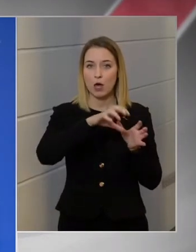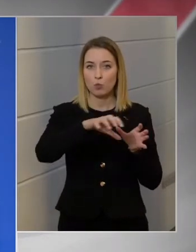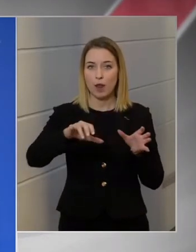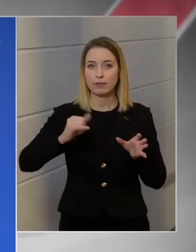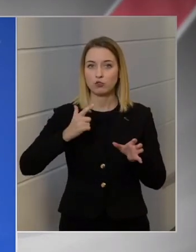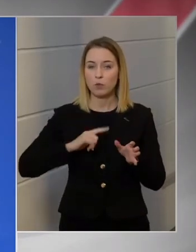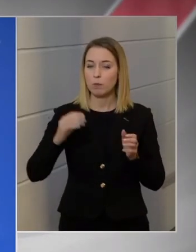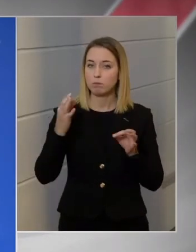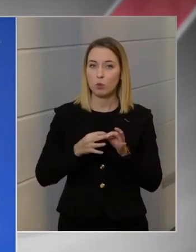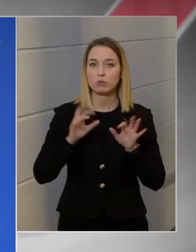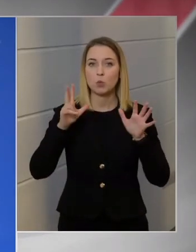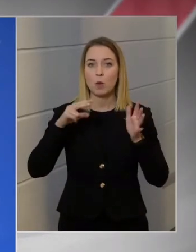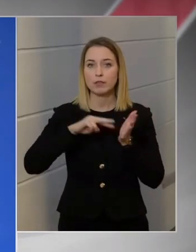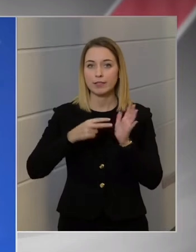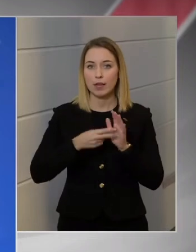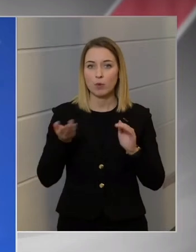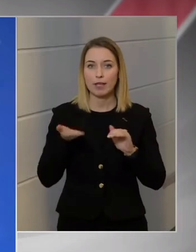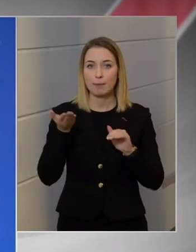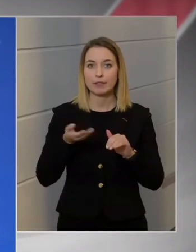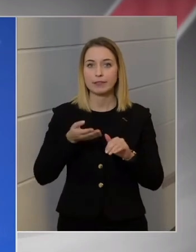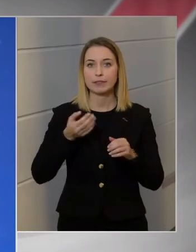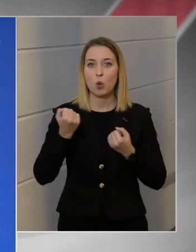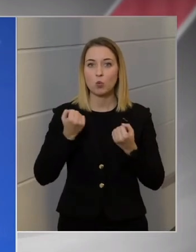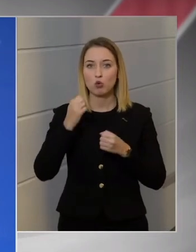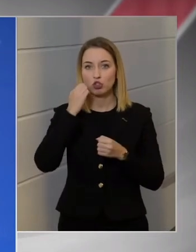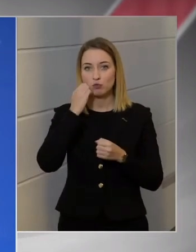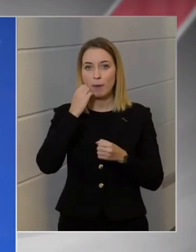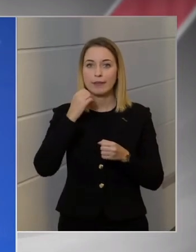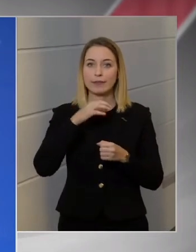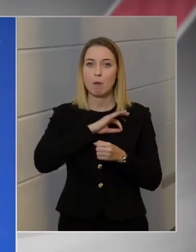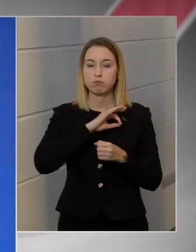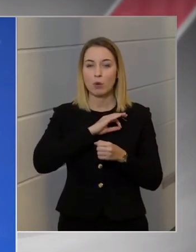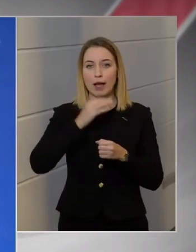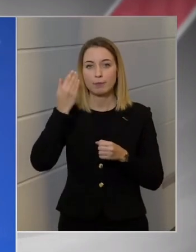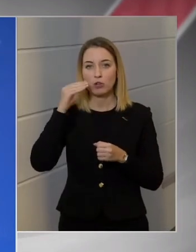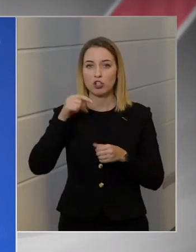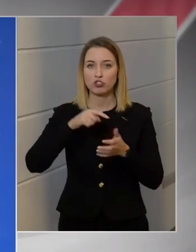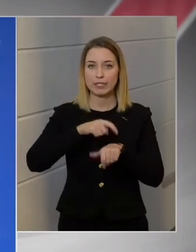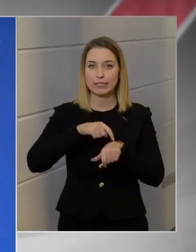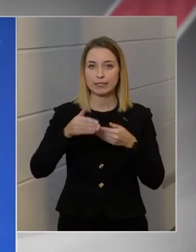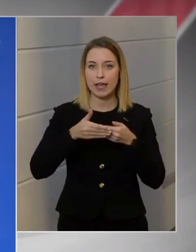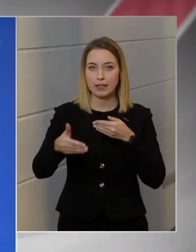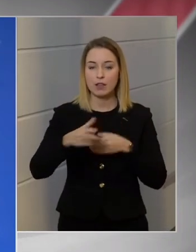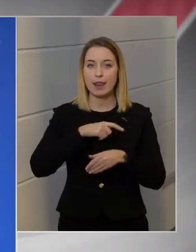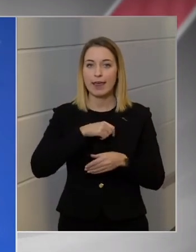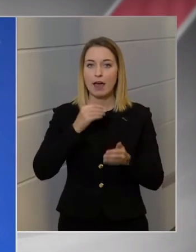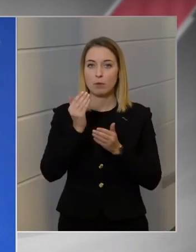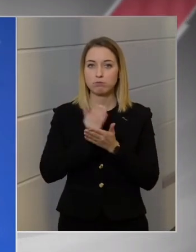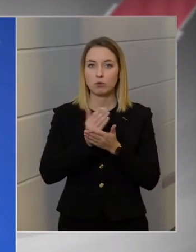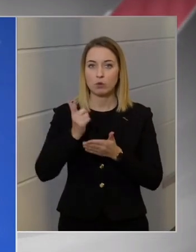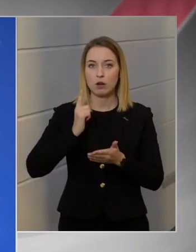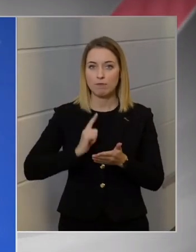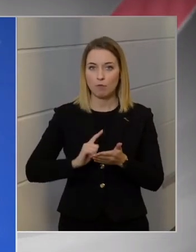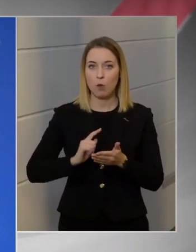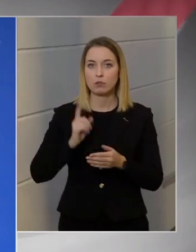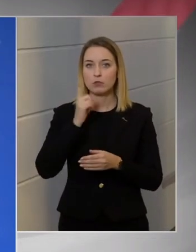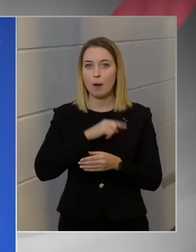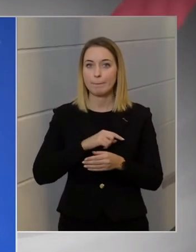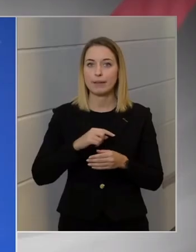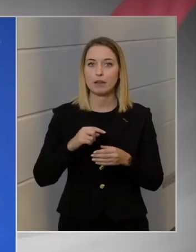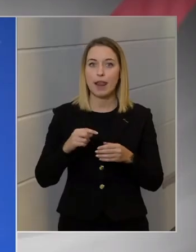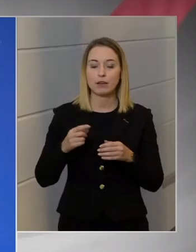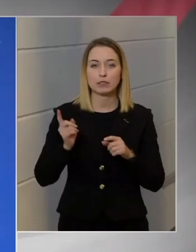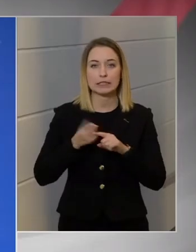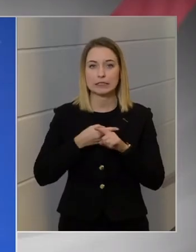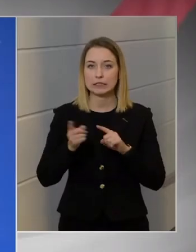nyolcadik kerületet említi, még ott Kocsis Máté polgármestersége idején egy lélekprogram volt, ami egyébként a legkritikusabb